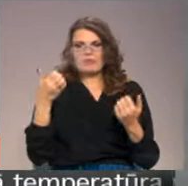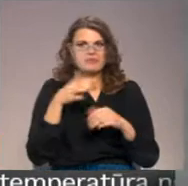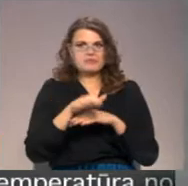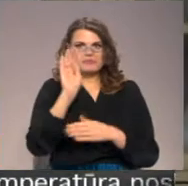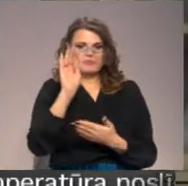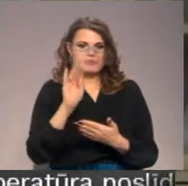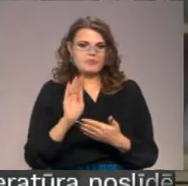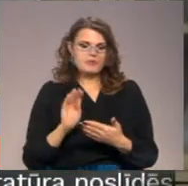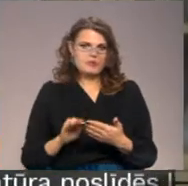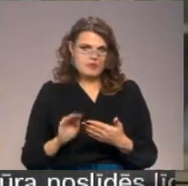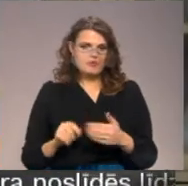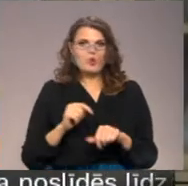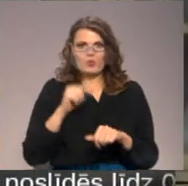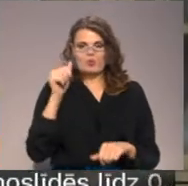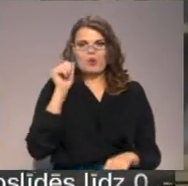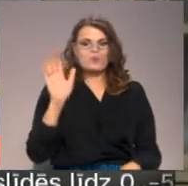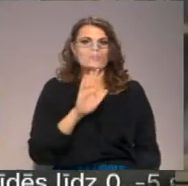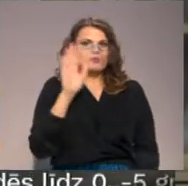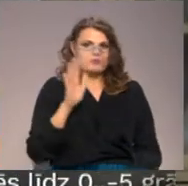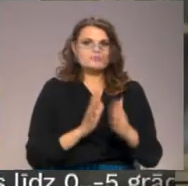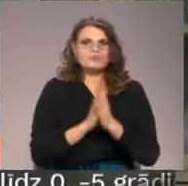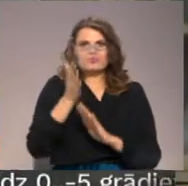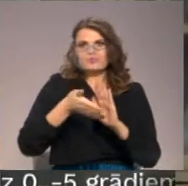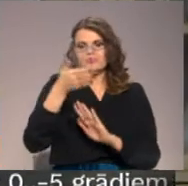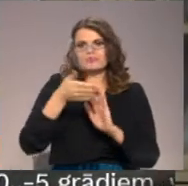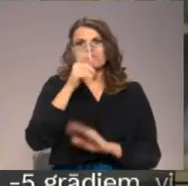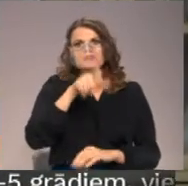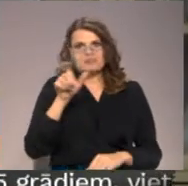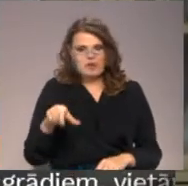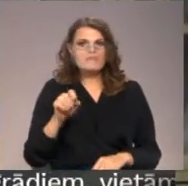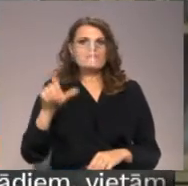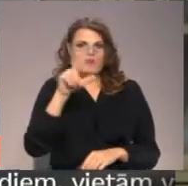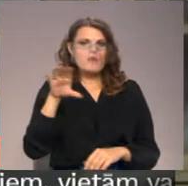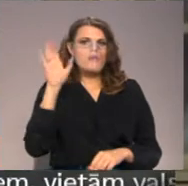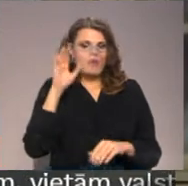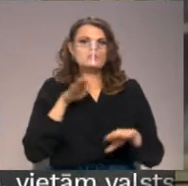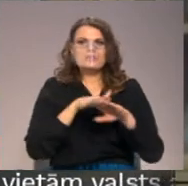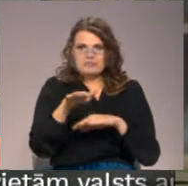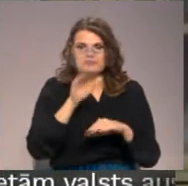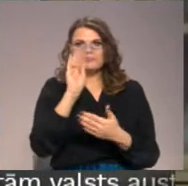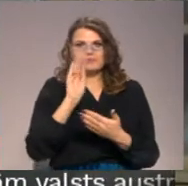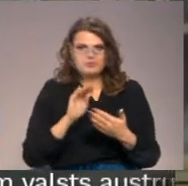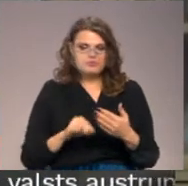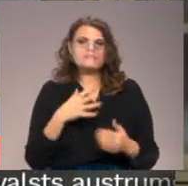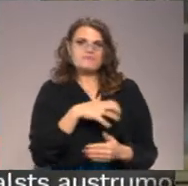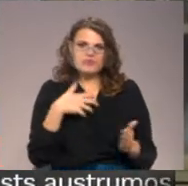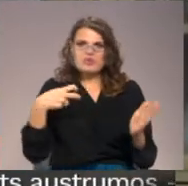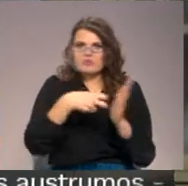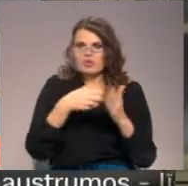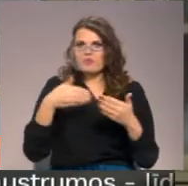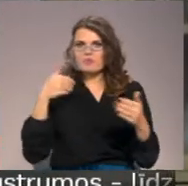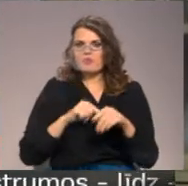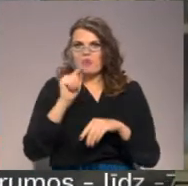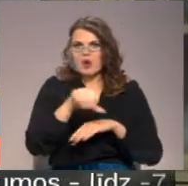aizpildīts. Ir jūtams, ka katru dienu progres, ka cilvēki vien vairāk ir sapratuši to, ka tas ir jāreģistrējās